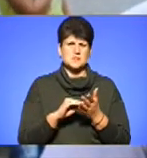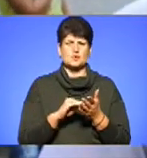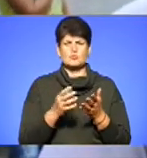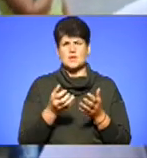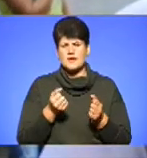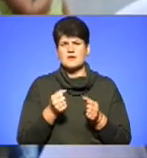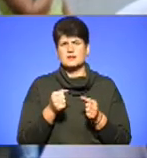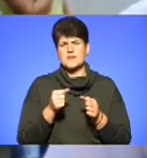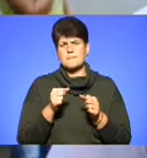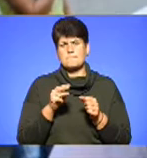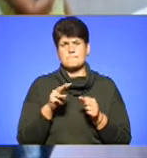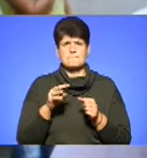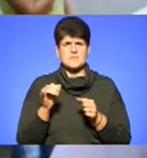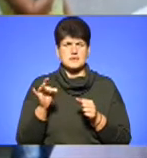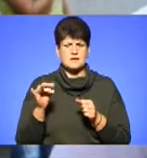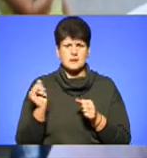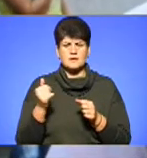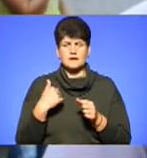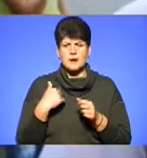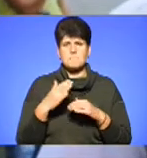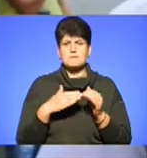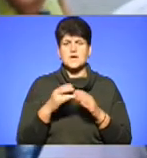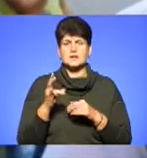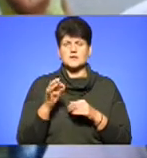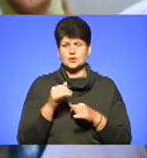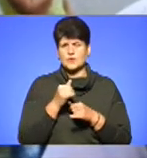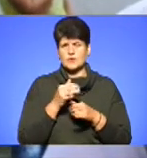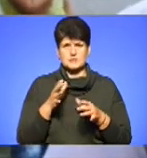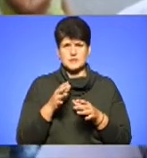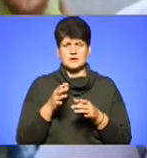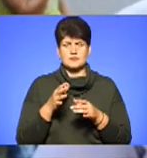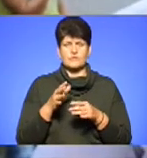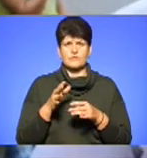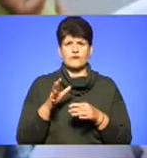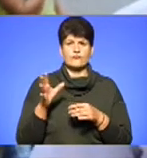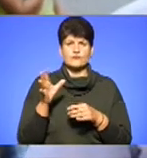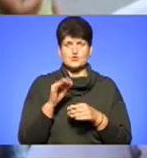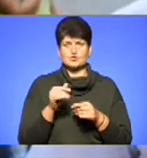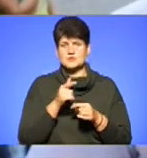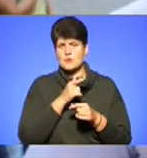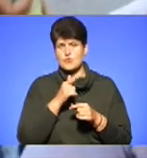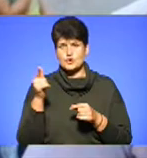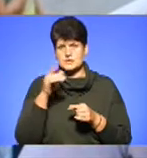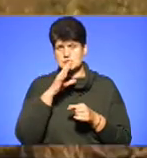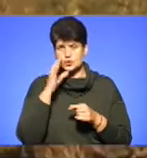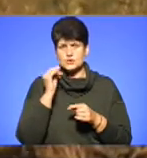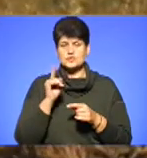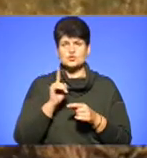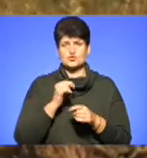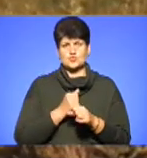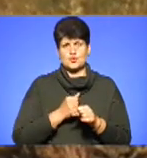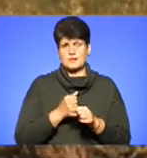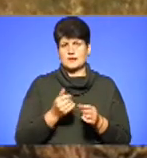якийсь мір, що я практично не міг цього щось на протязі ночі щось зробити.